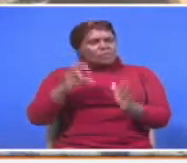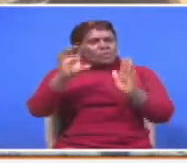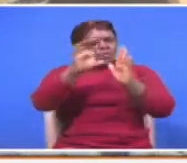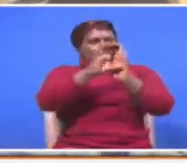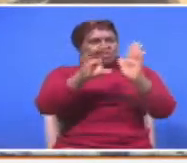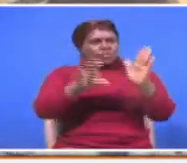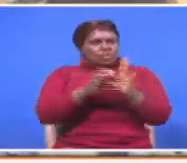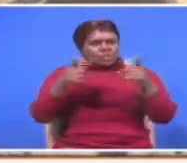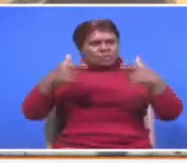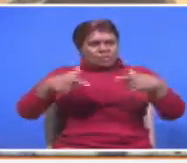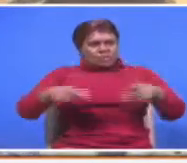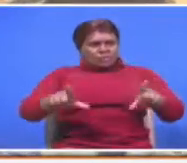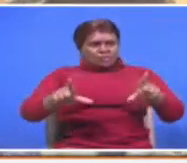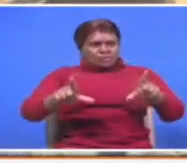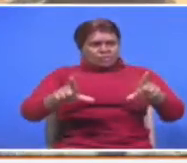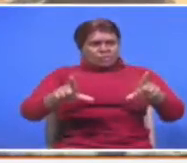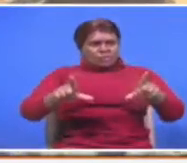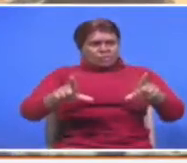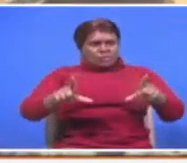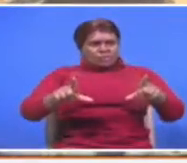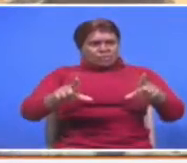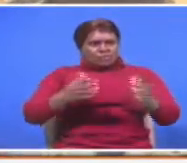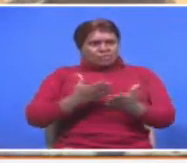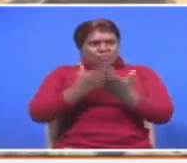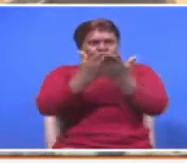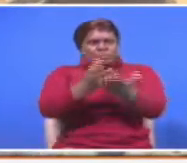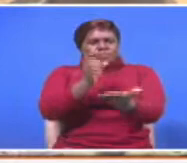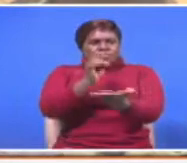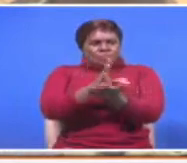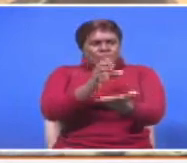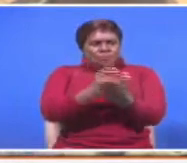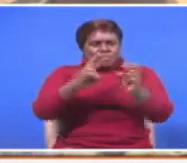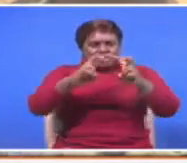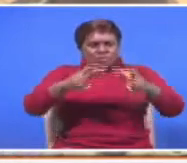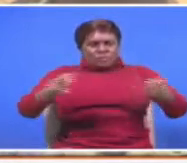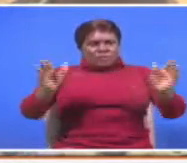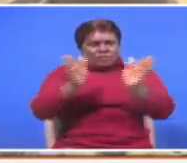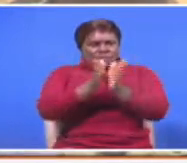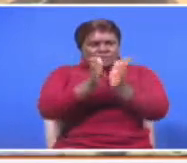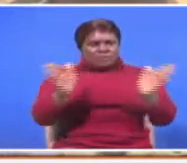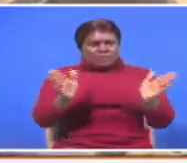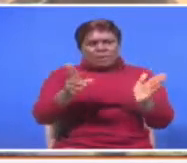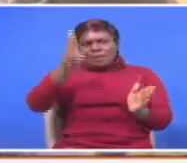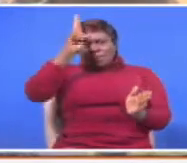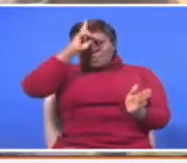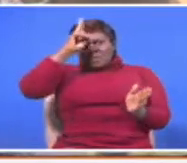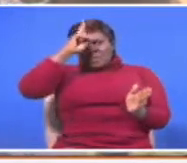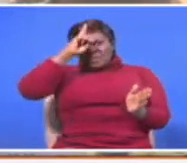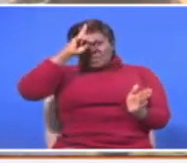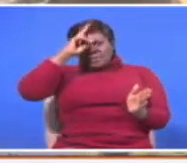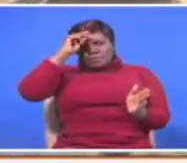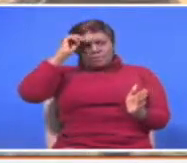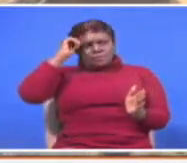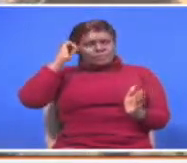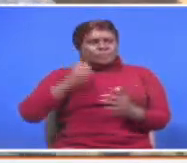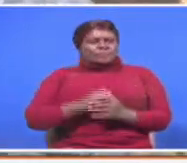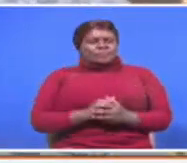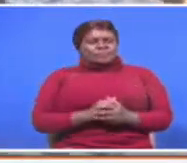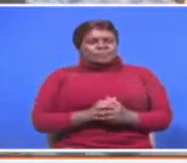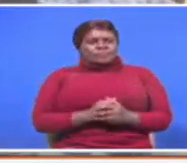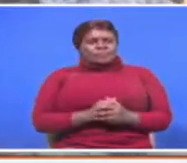allows for the bringing of a petition to remove an inspector general of police, police who is wrong.